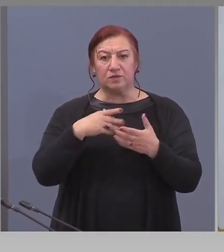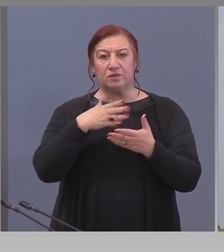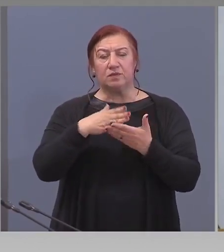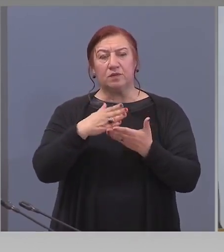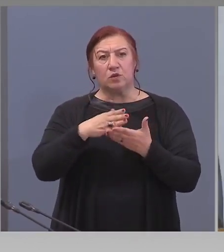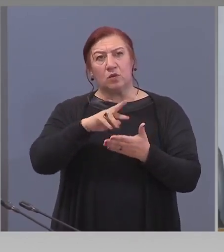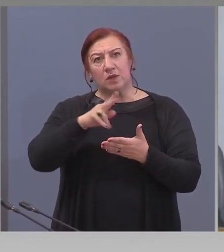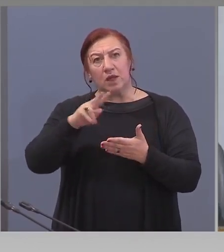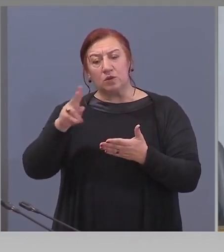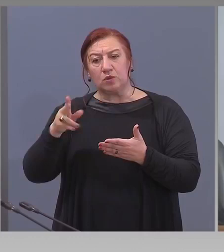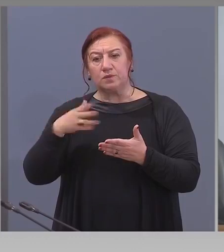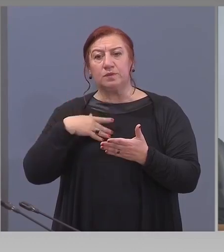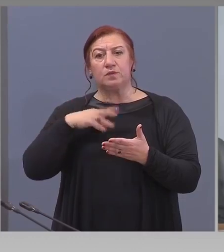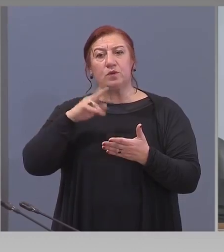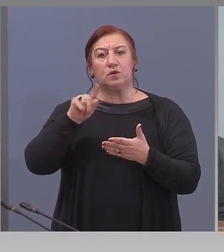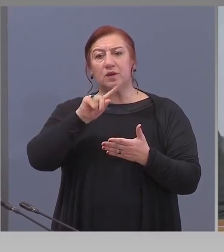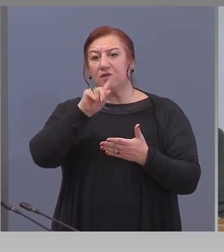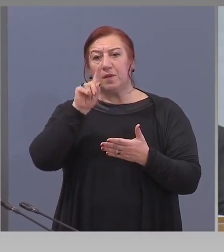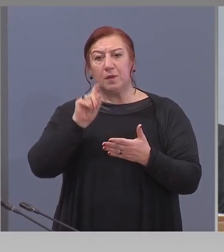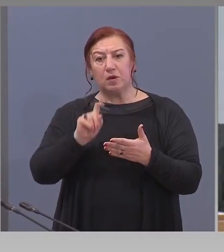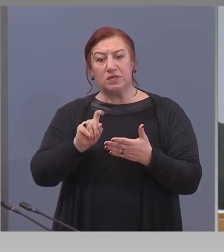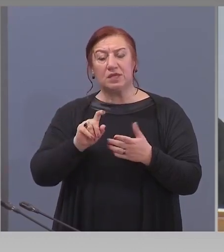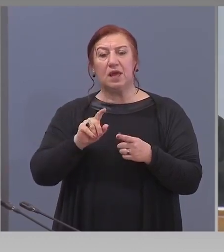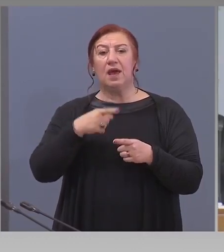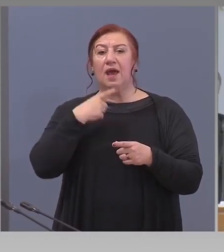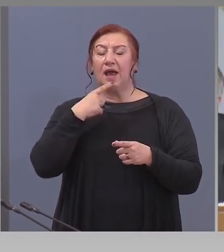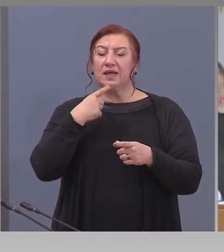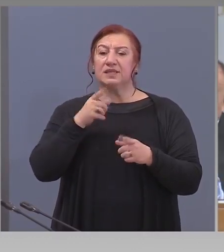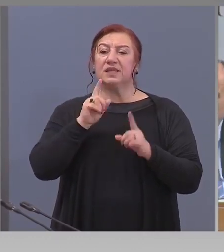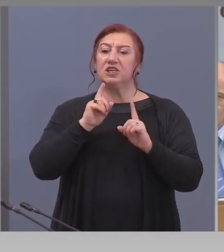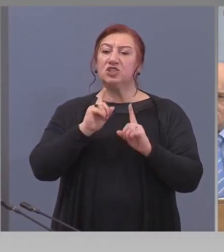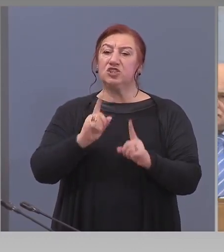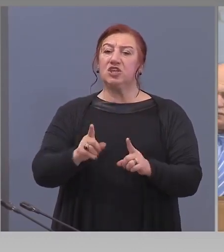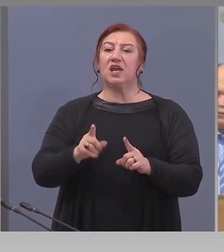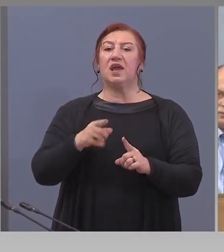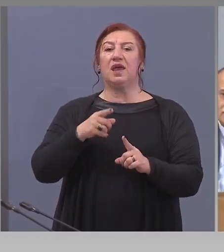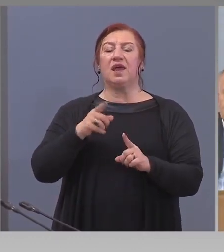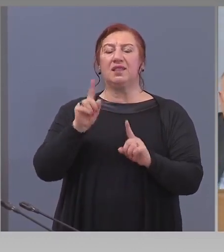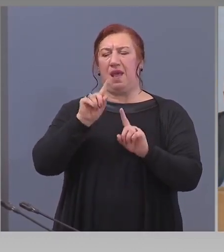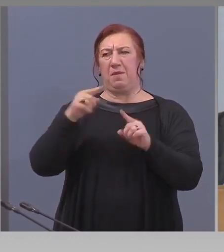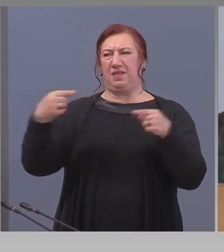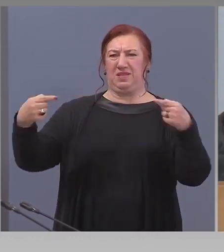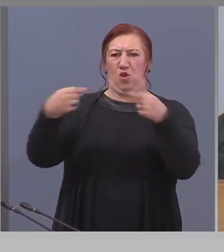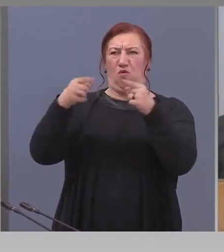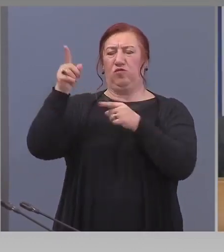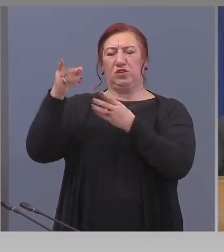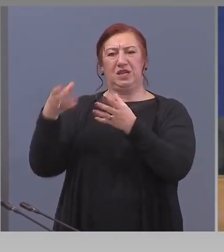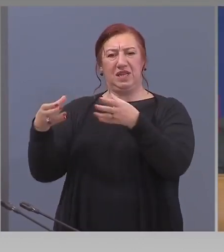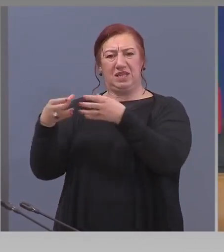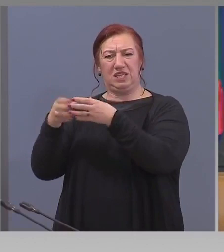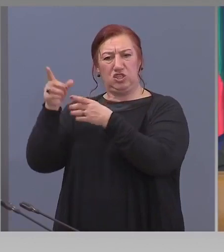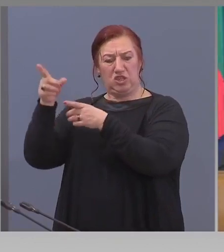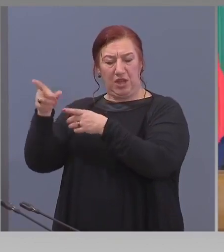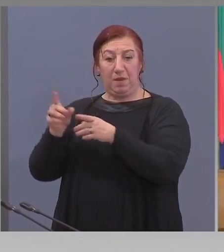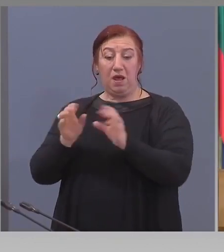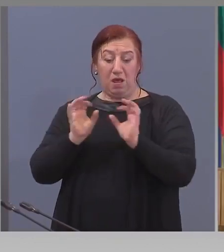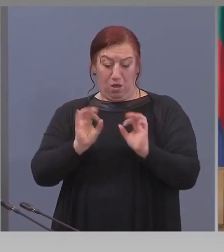други въпроси. Казахте, че няма да се конфронтирате. Това е това, което току-що доцент Мангаров